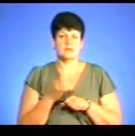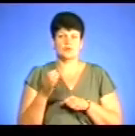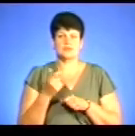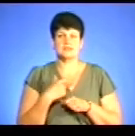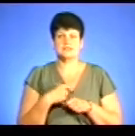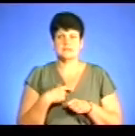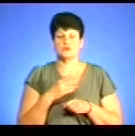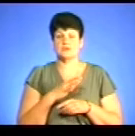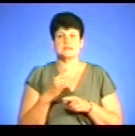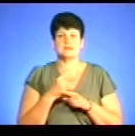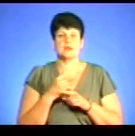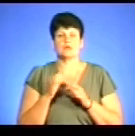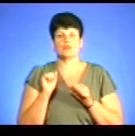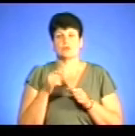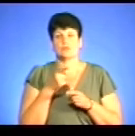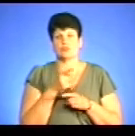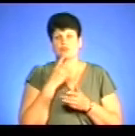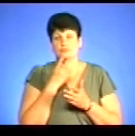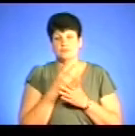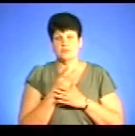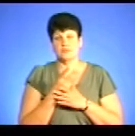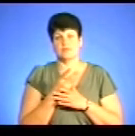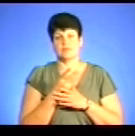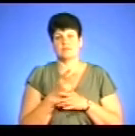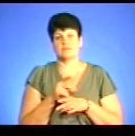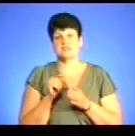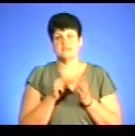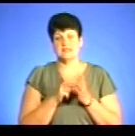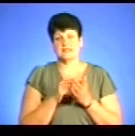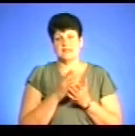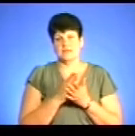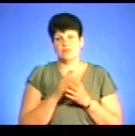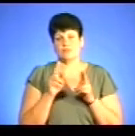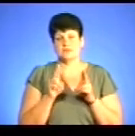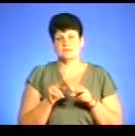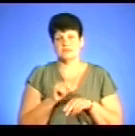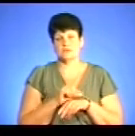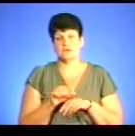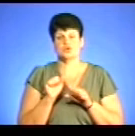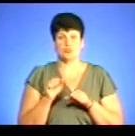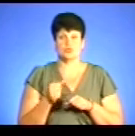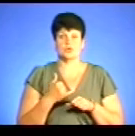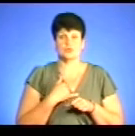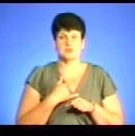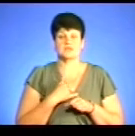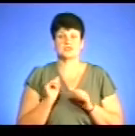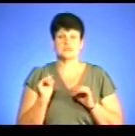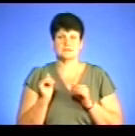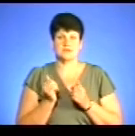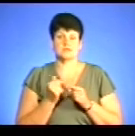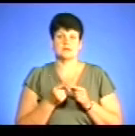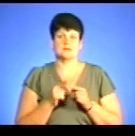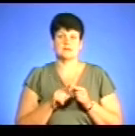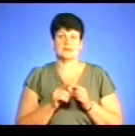споживання, але могли б його реалізовувати в комерційних цілях, як це, в принципі, є за кордоном такі приклади. Чи можливо таке в нас, і чи зменшило би, на вашу думку, це